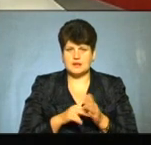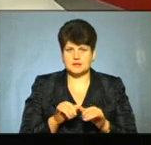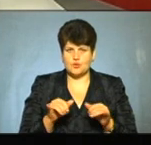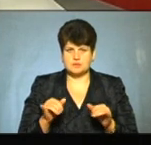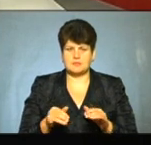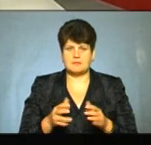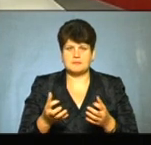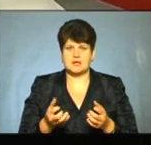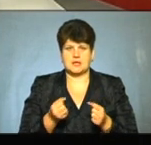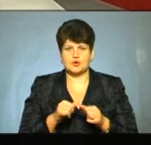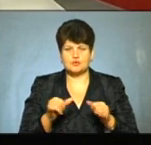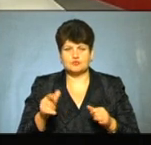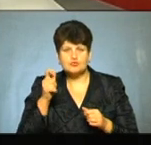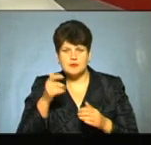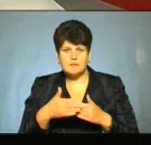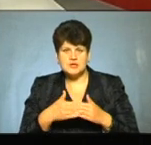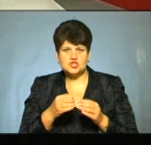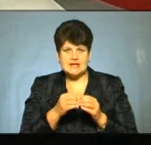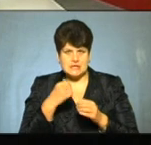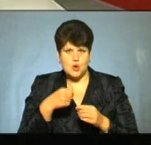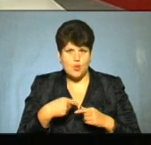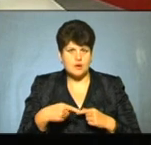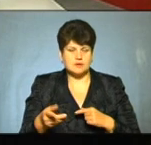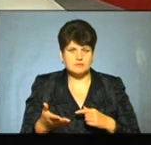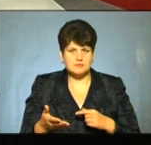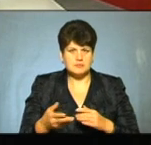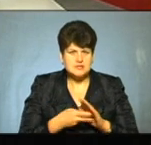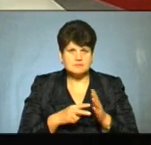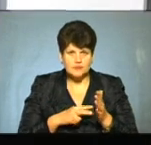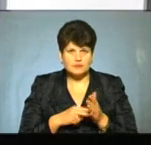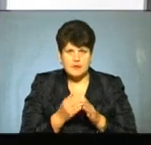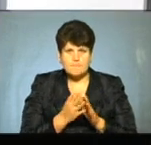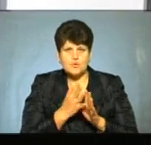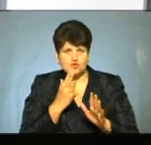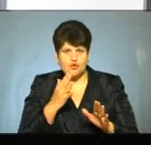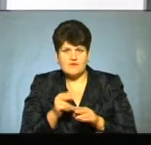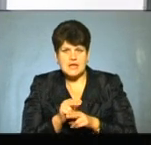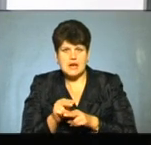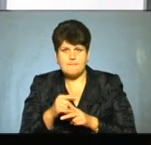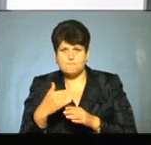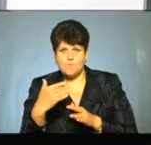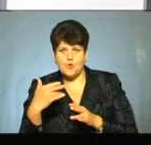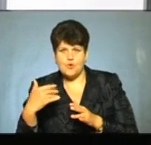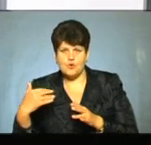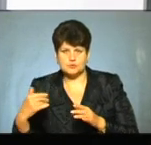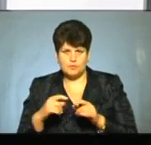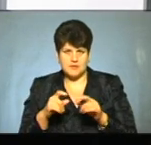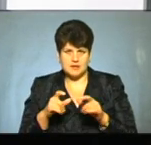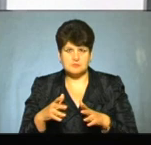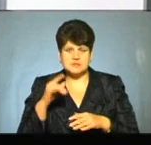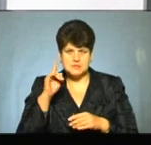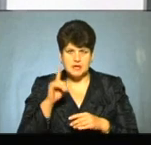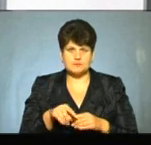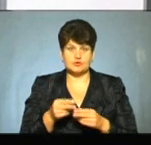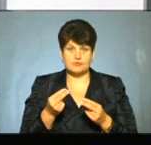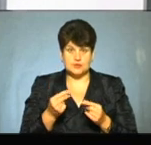Ми прийняли стратегію розвитку чорткового на найближчих 10 років. ми спланували почерговий ремонт таких-то об'єктів, ми знаємо, що